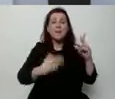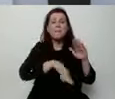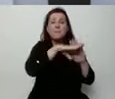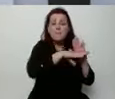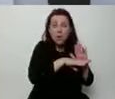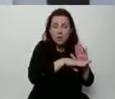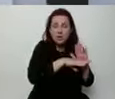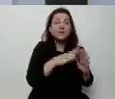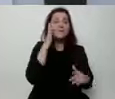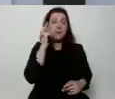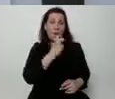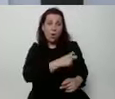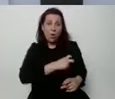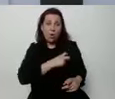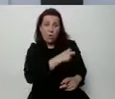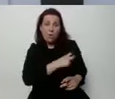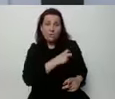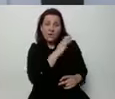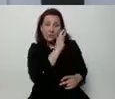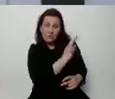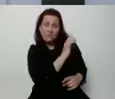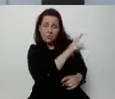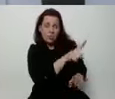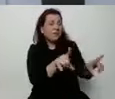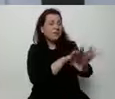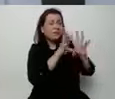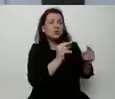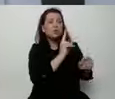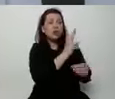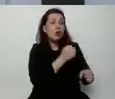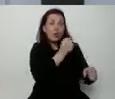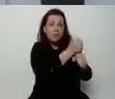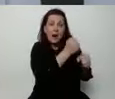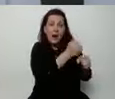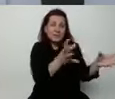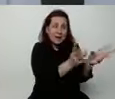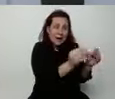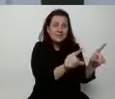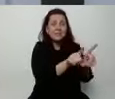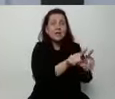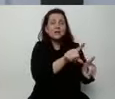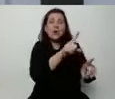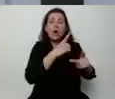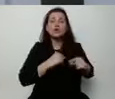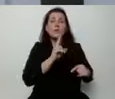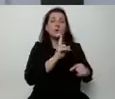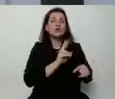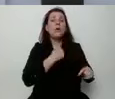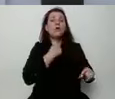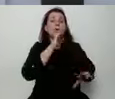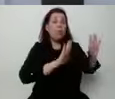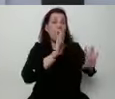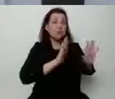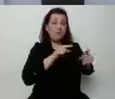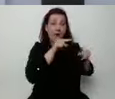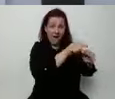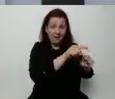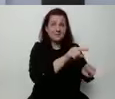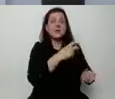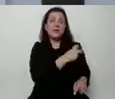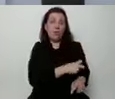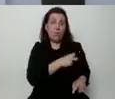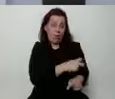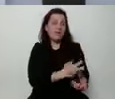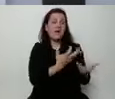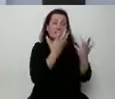Szymonowi Hołowni i wszystkim, którzy dla niego pracowali, ale również wyborcom Szymona Hołowni, zależy przede wszystkim, żeby realizować